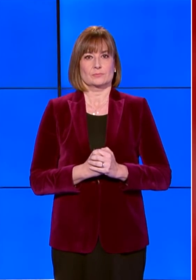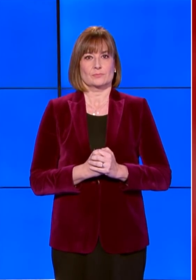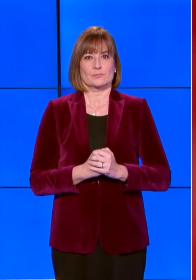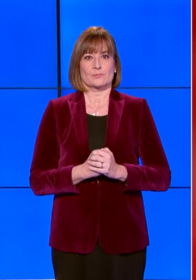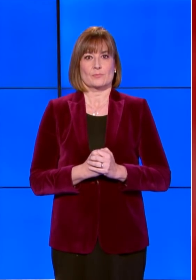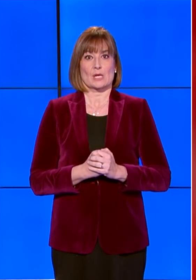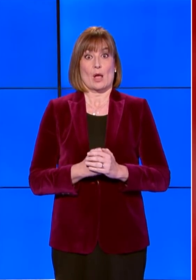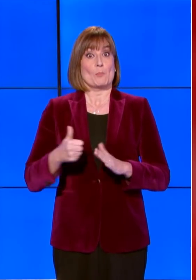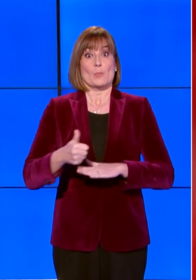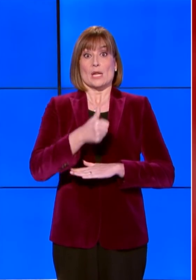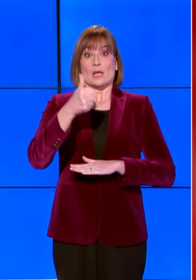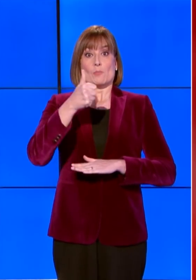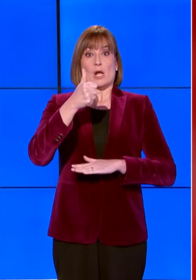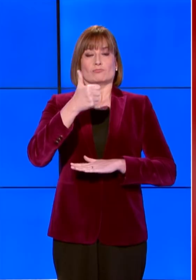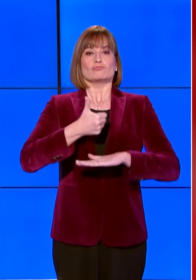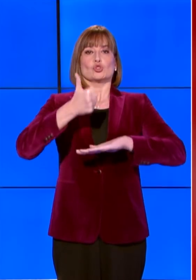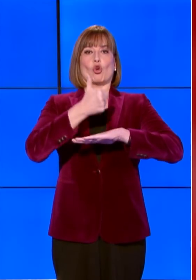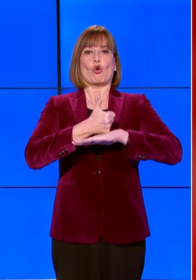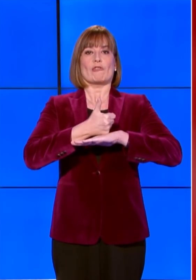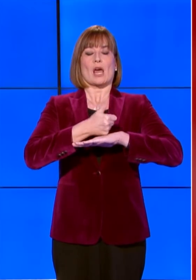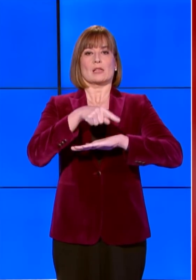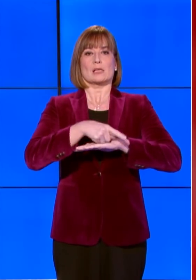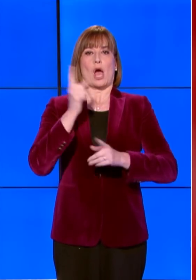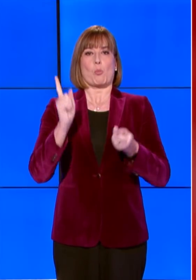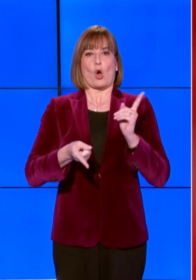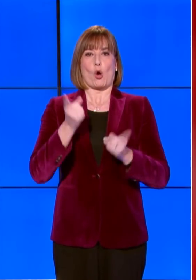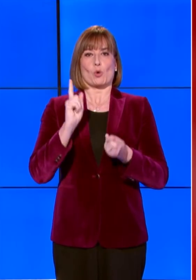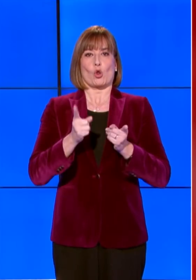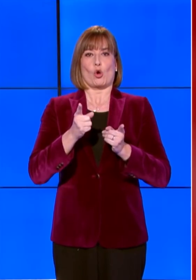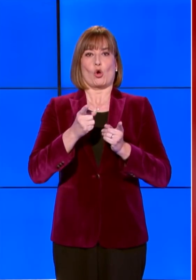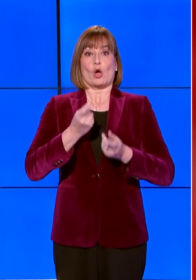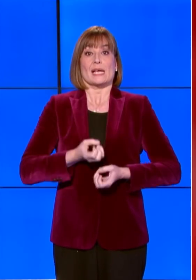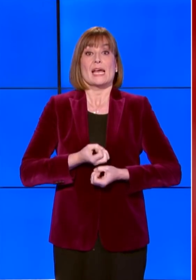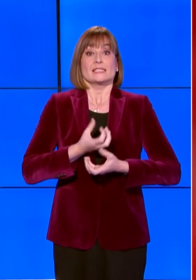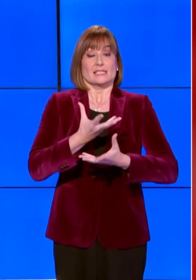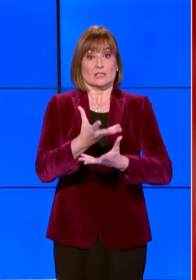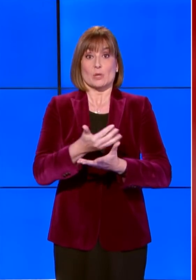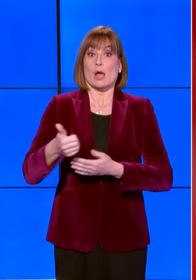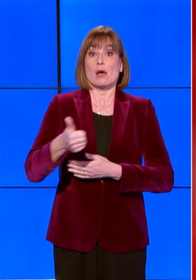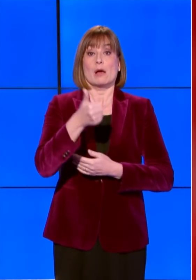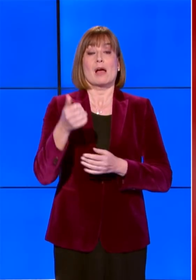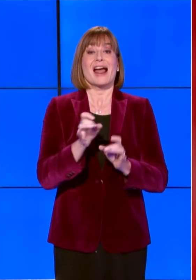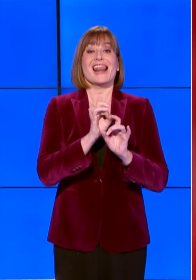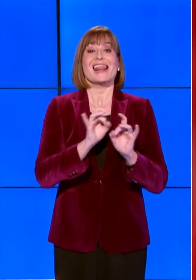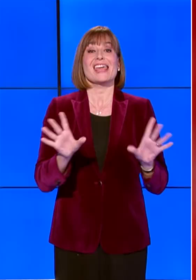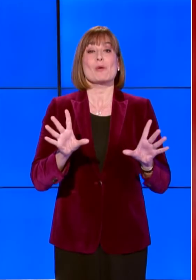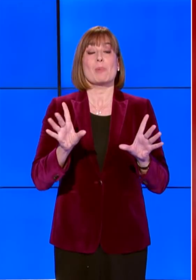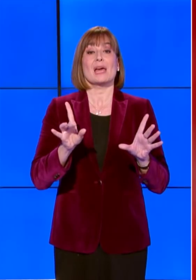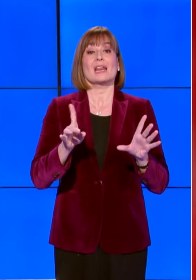suo vertice si colloca la sovranità popolare, che si esprime anzitutto nelle libere elezioni.